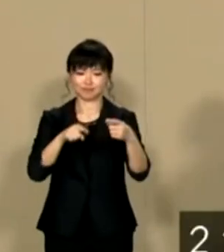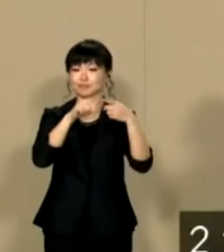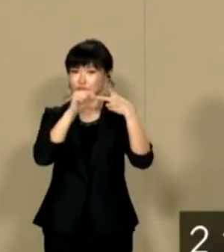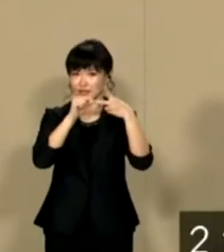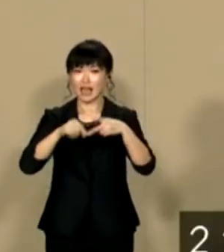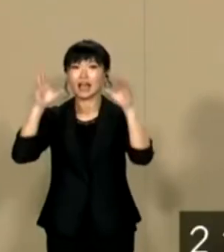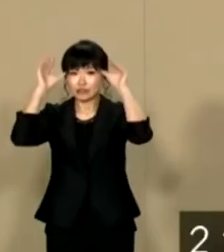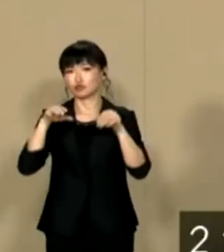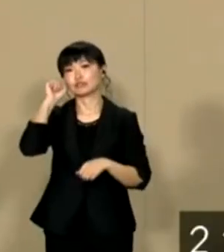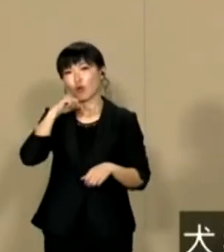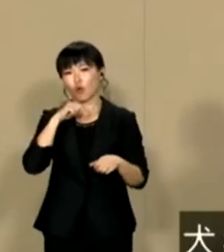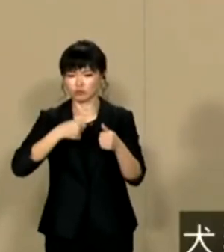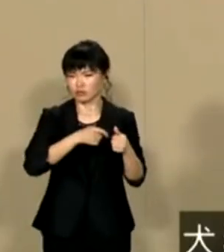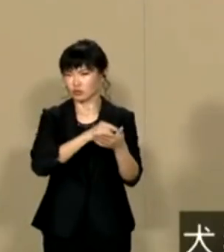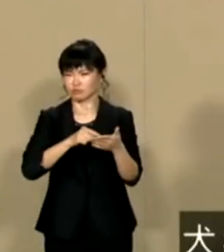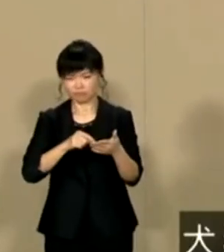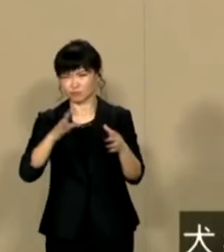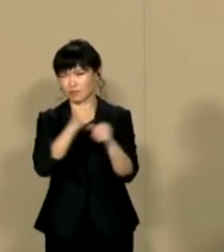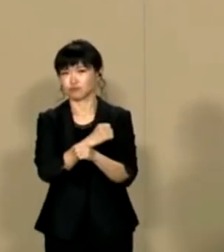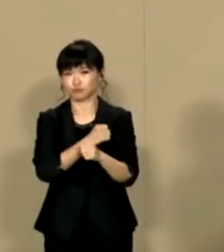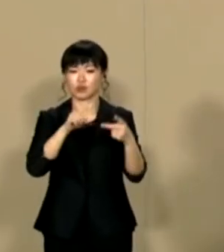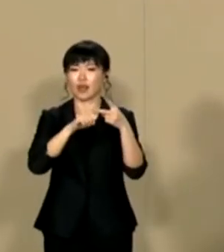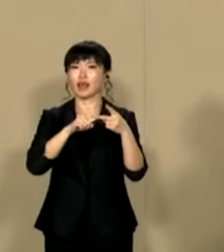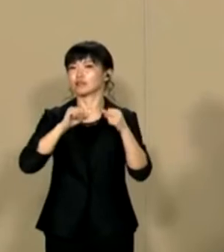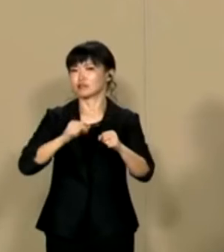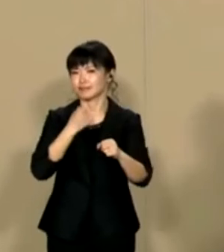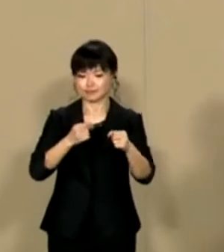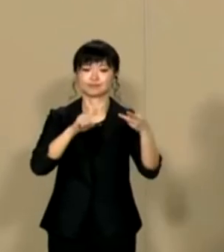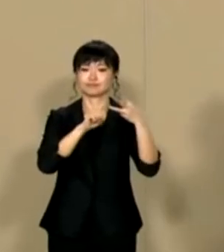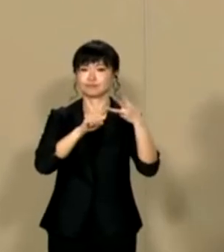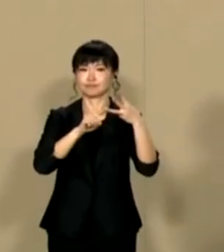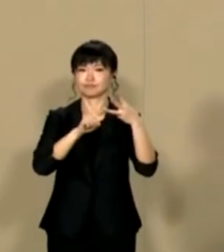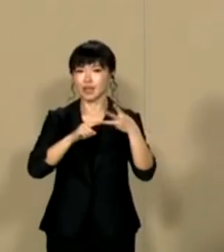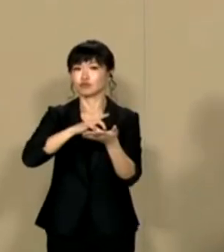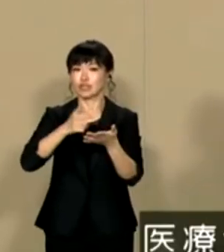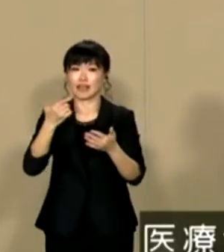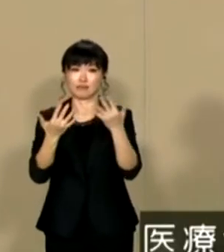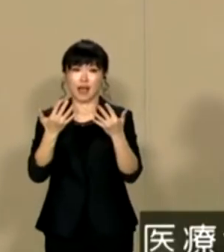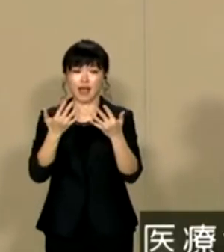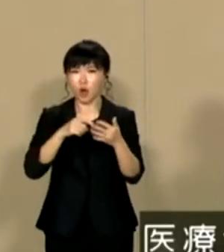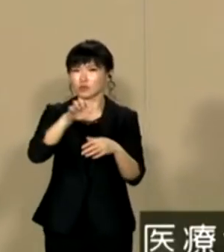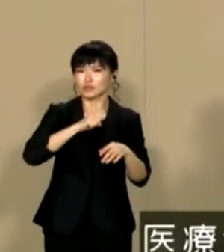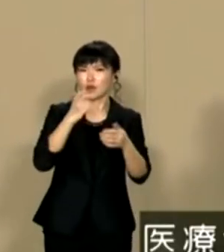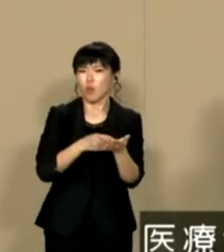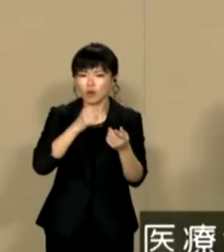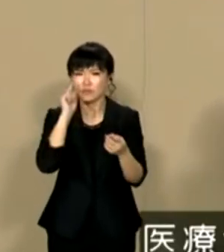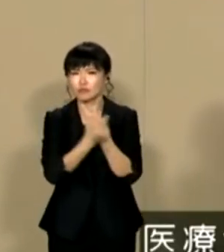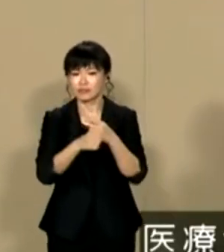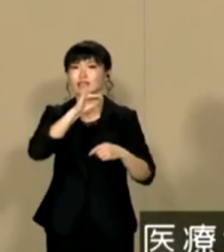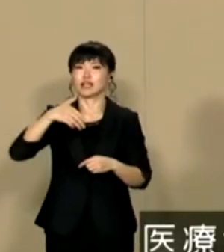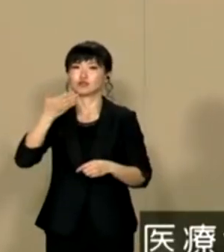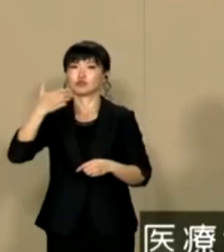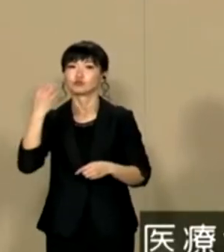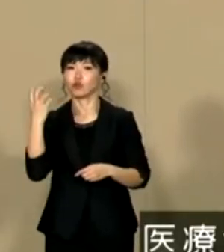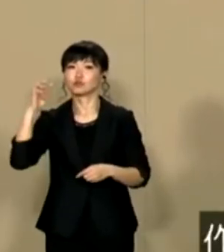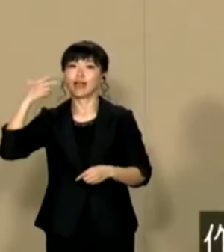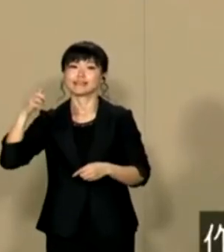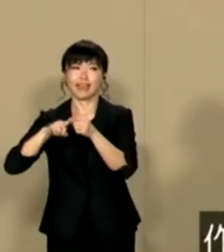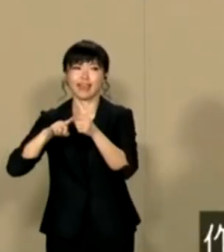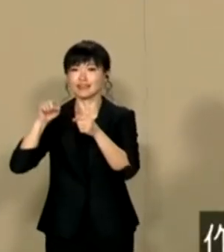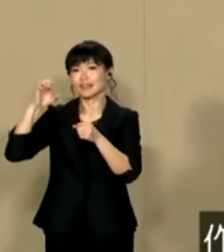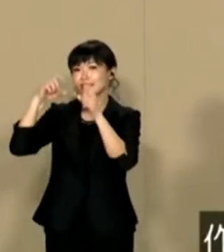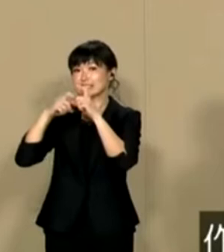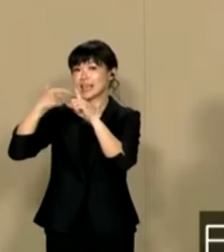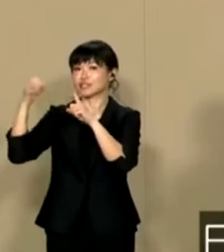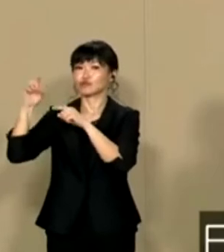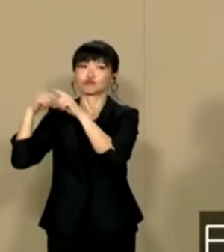2つ目が犬猫殺処分ゼロこれはもう文字通りです犬猫殺さないような世界にしたいのでそれはやっていきます3つ目が対魔取締法の見直し医療隊もそうですが1948年にGHQから押付けられたのか